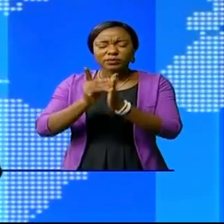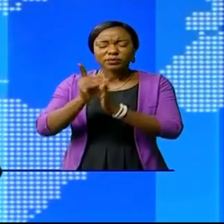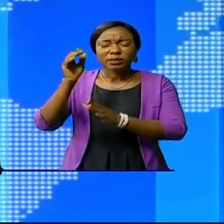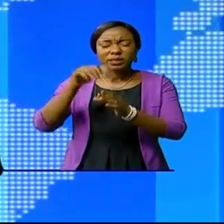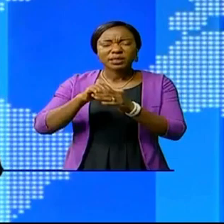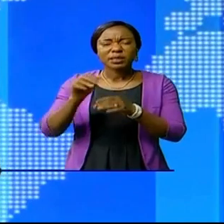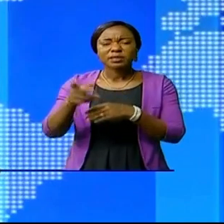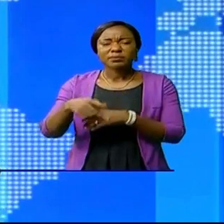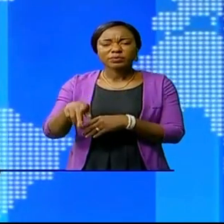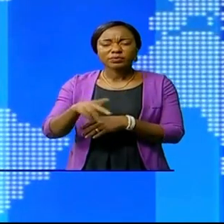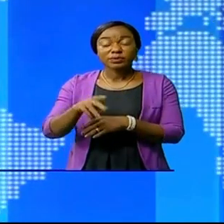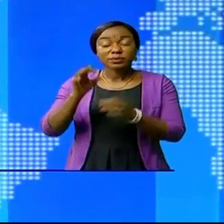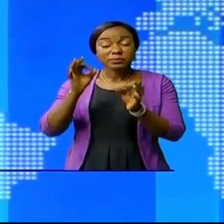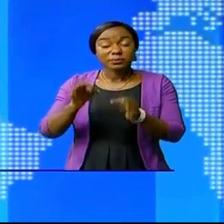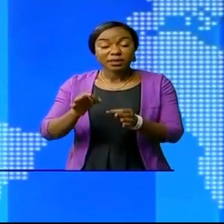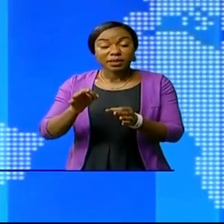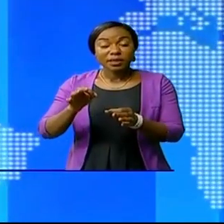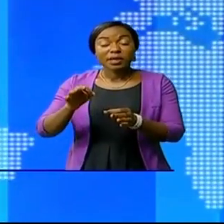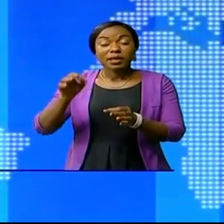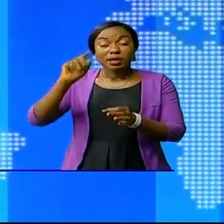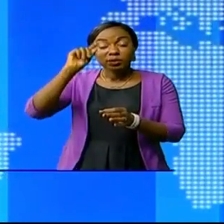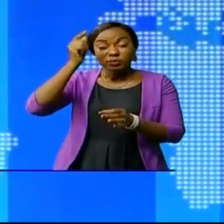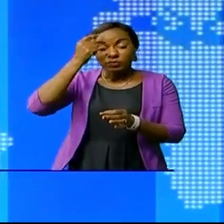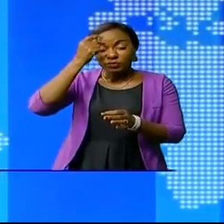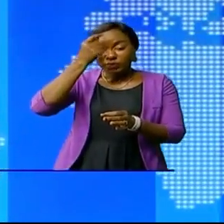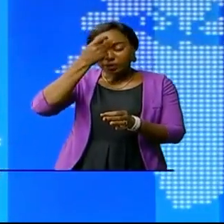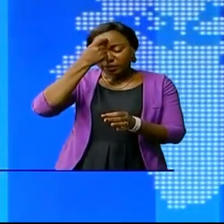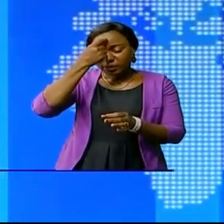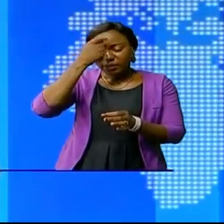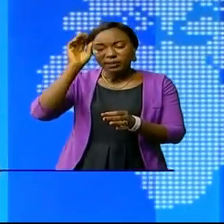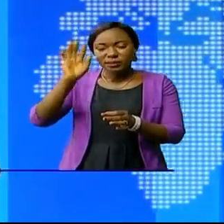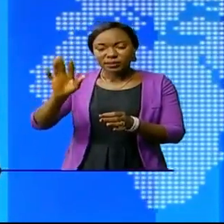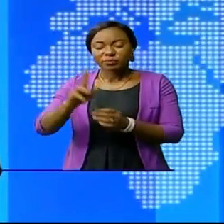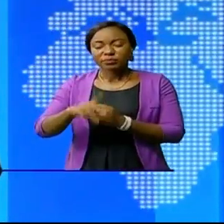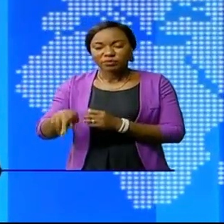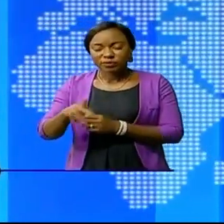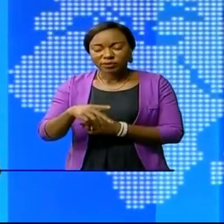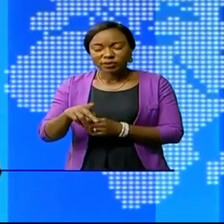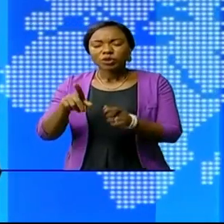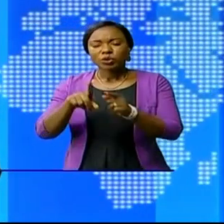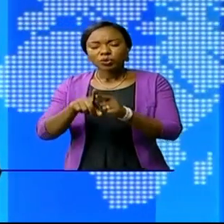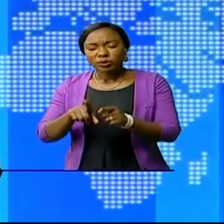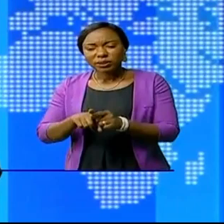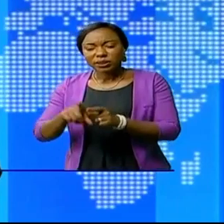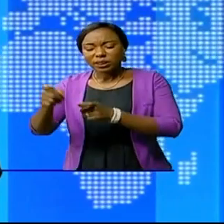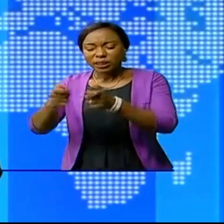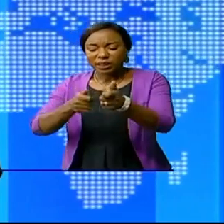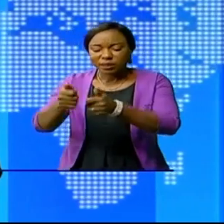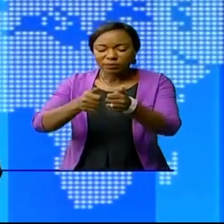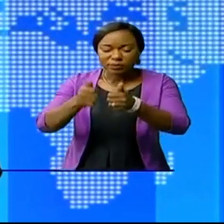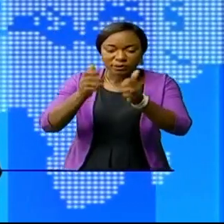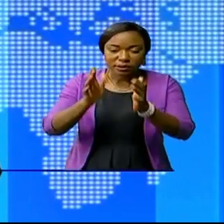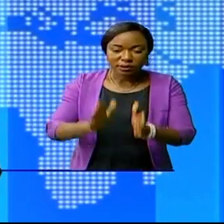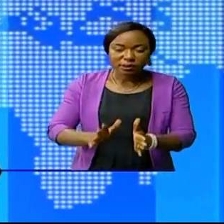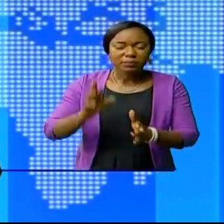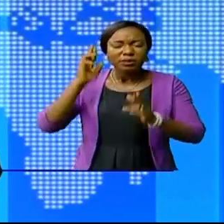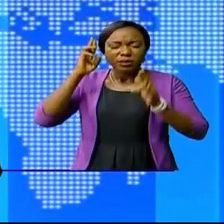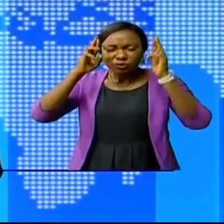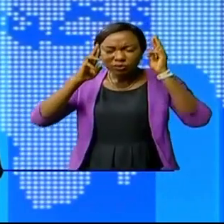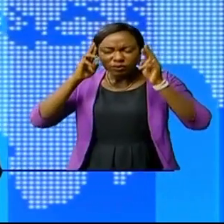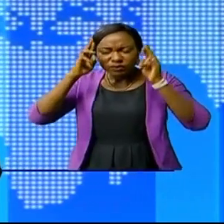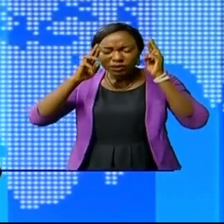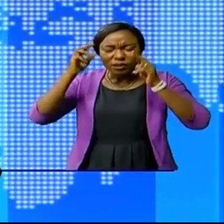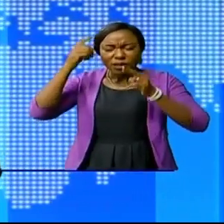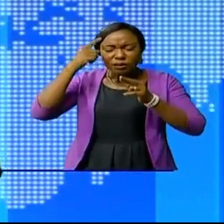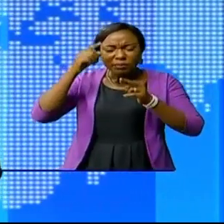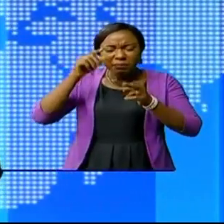province ? Le gouverneur de cette province, Pancras Bongongkoy, et les administrateurs du territoire y réfléchissent au cours